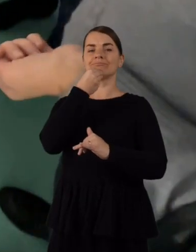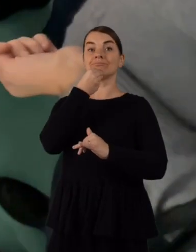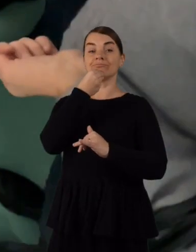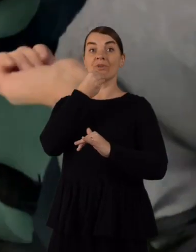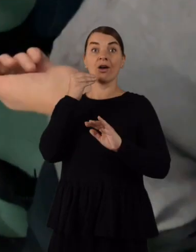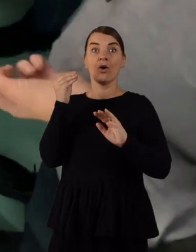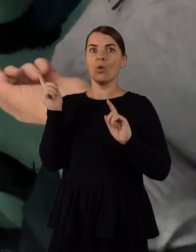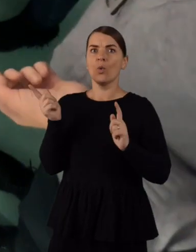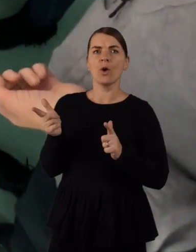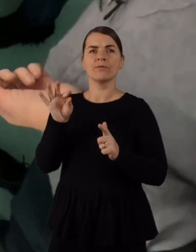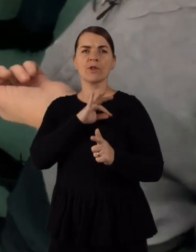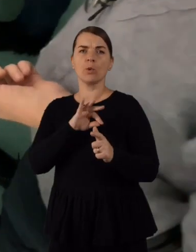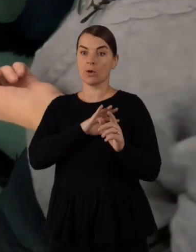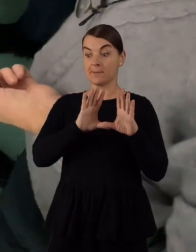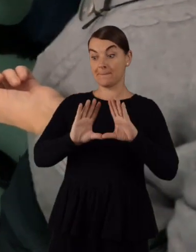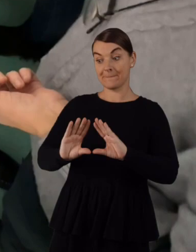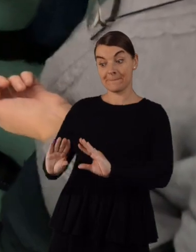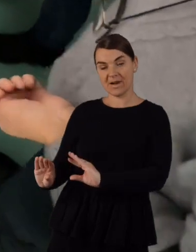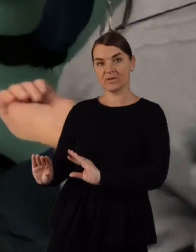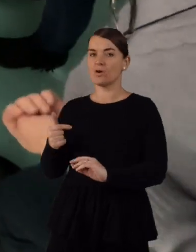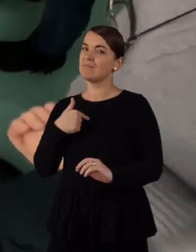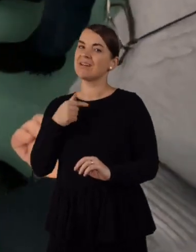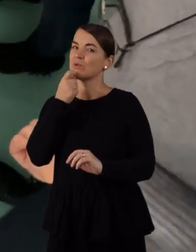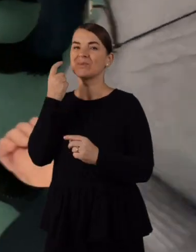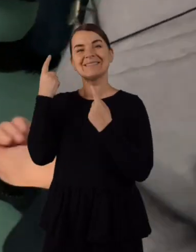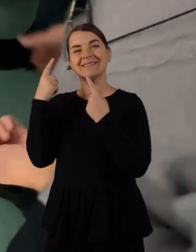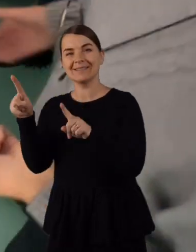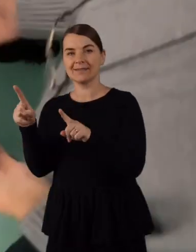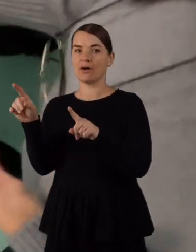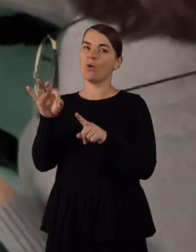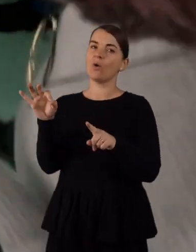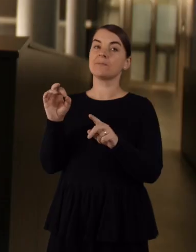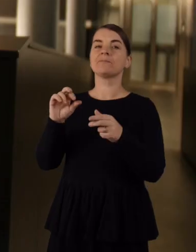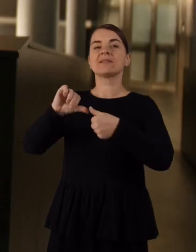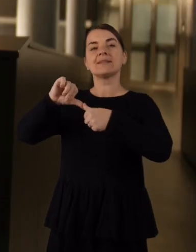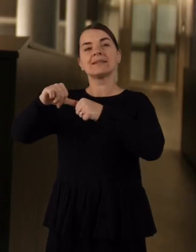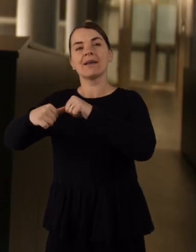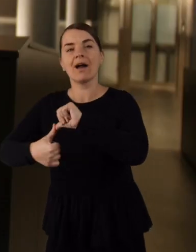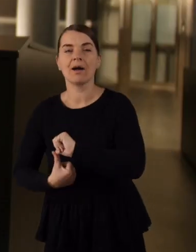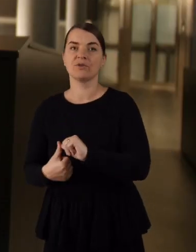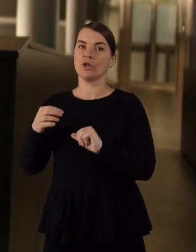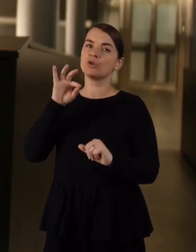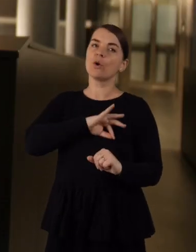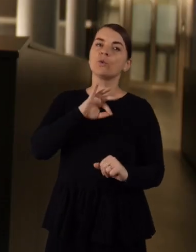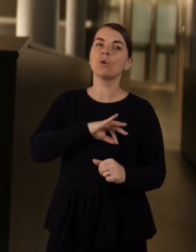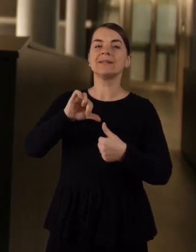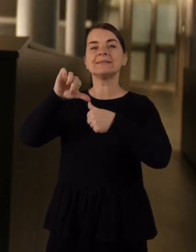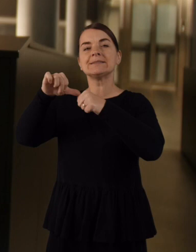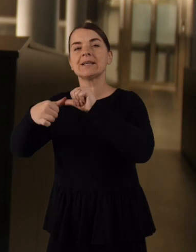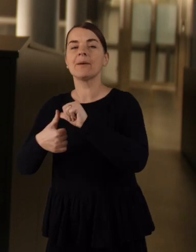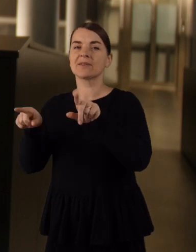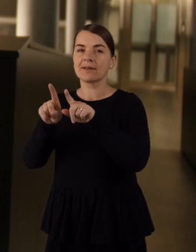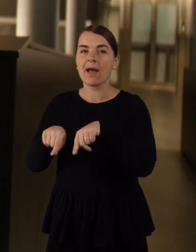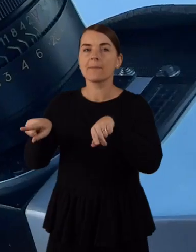reikia truputėlį mažiau vartoti. Man truputėlį tvarumas asociuojasi su ilgamžiškumu. Tai yra vartoti produktus, kurie yra